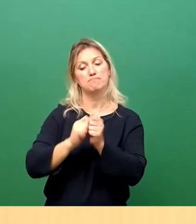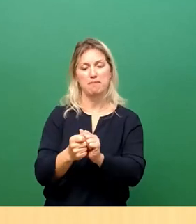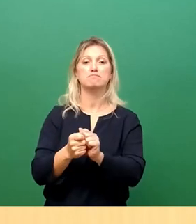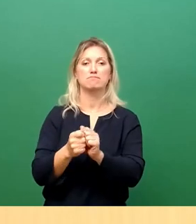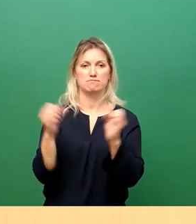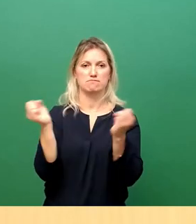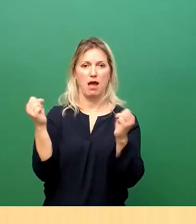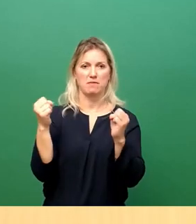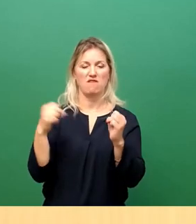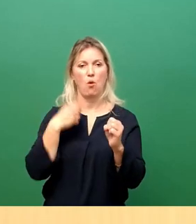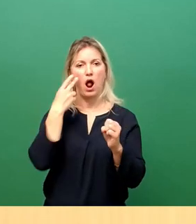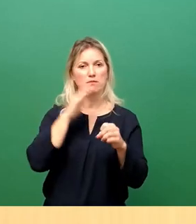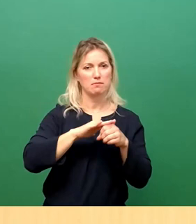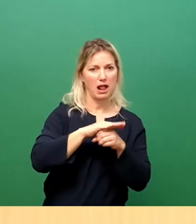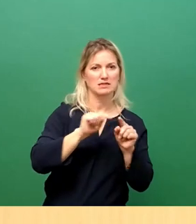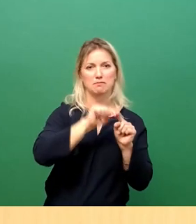Alberplatz und Stauffenbergallee.